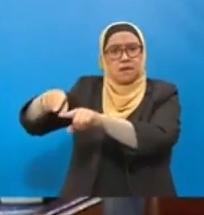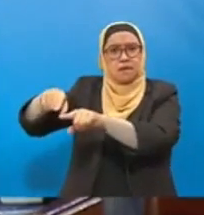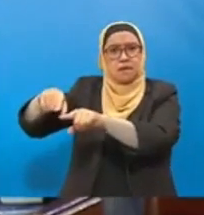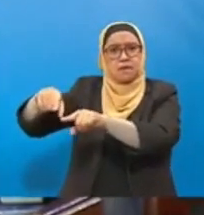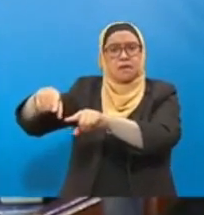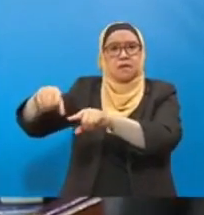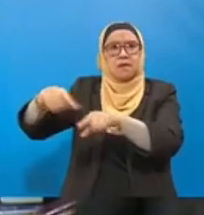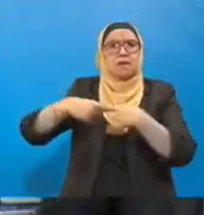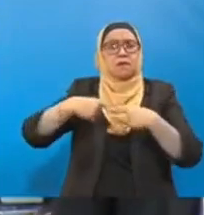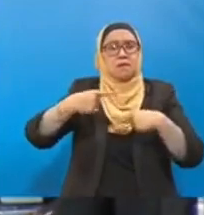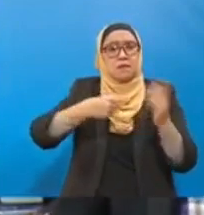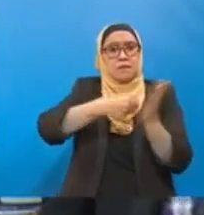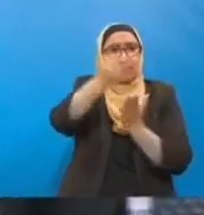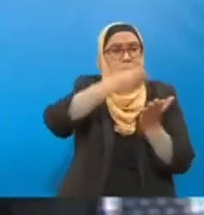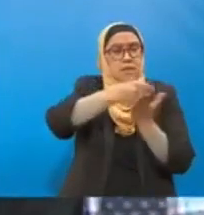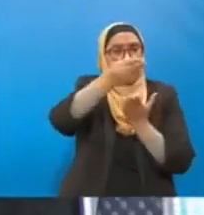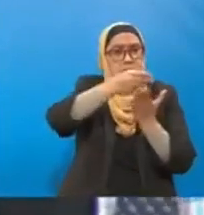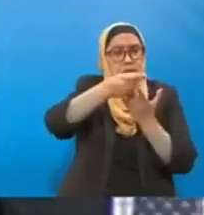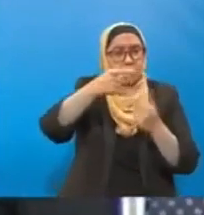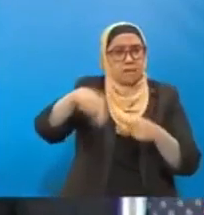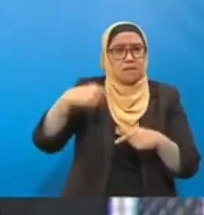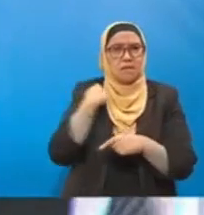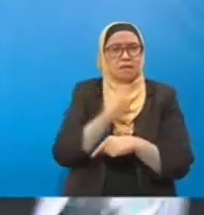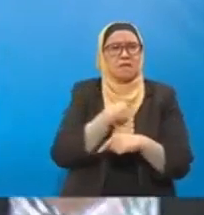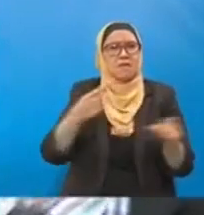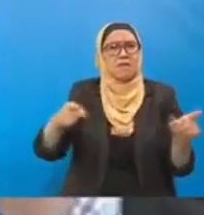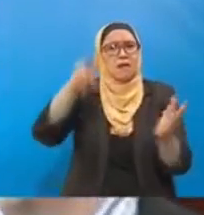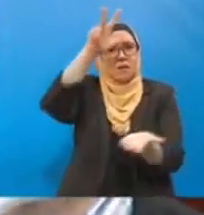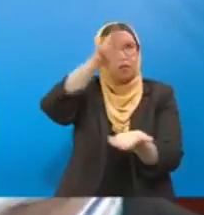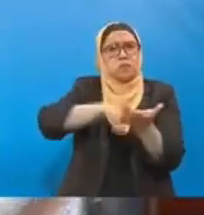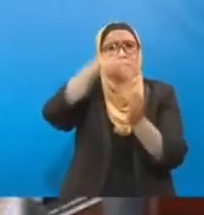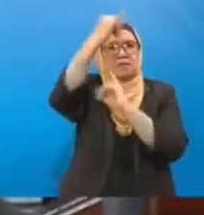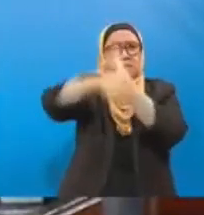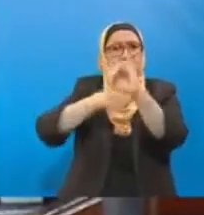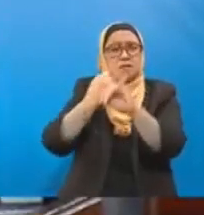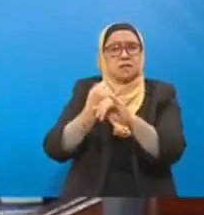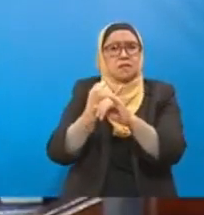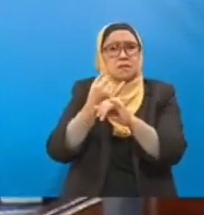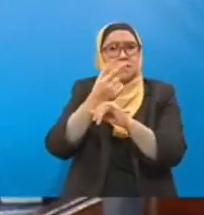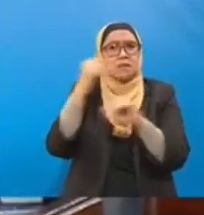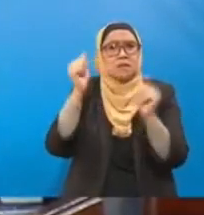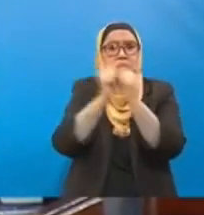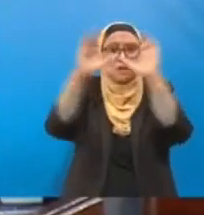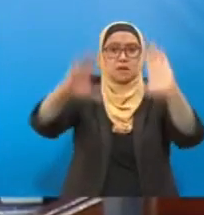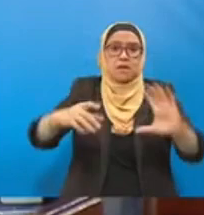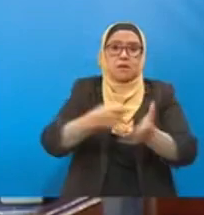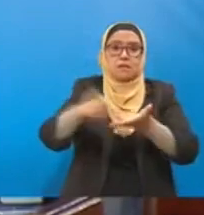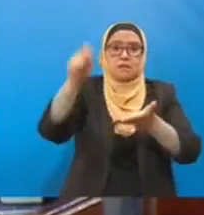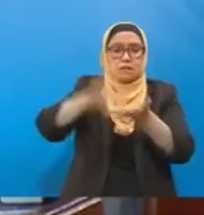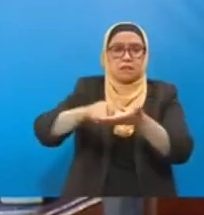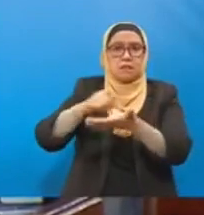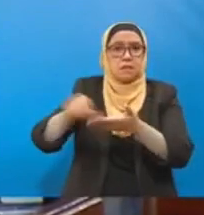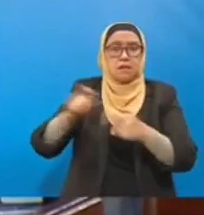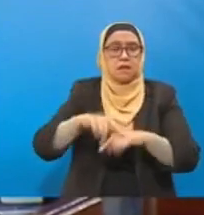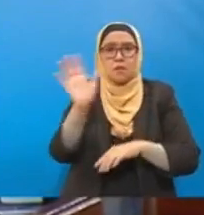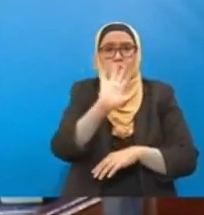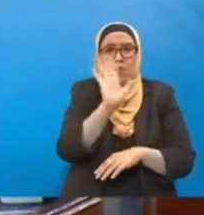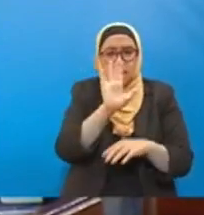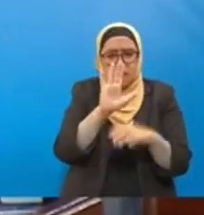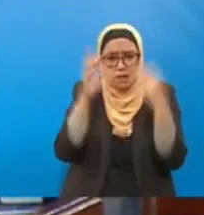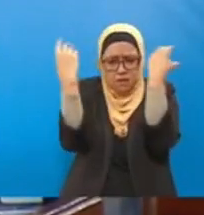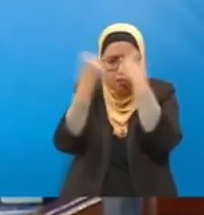Dengan apa mekanisme ataupun kita sign dengan apa. Ini adalah sangat penting sebab dia bukan offset yang kita kira untuk